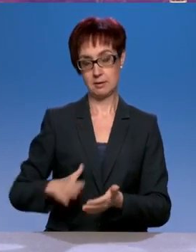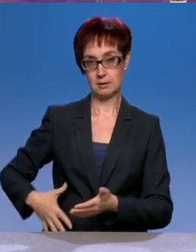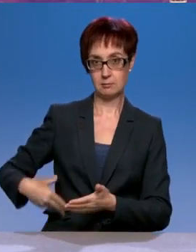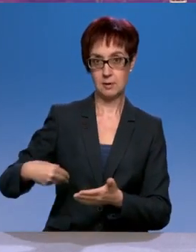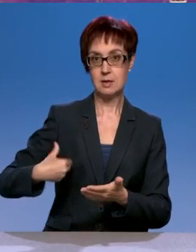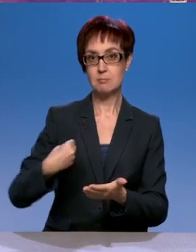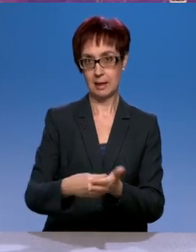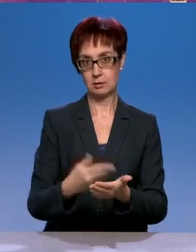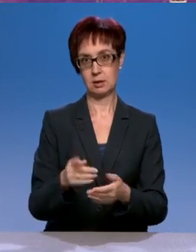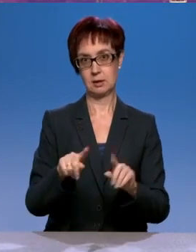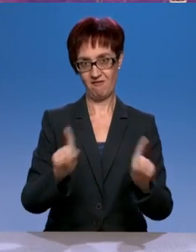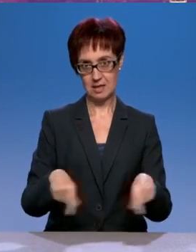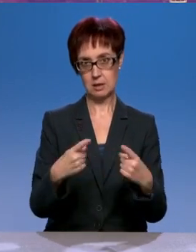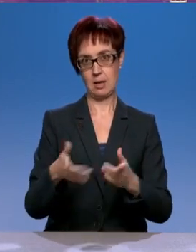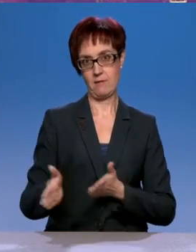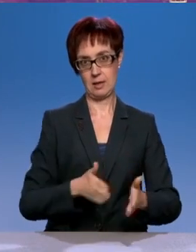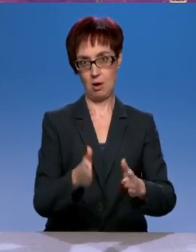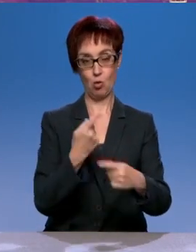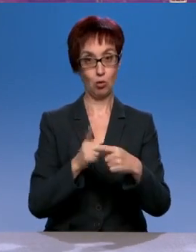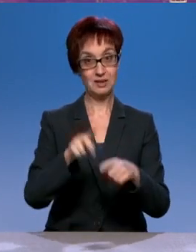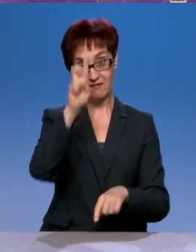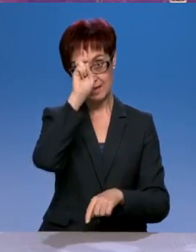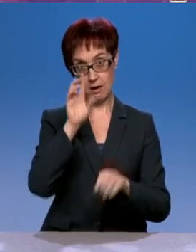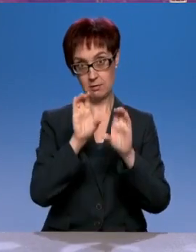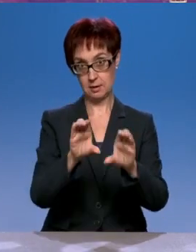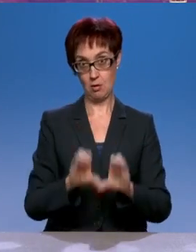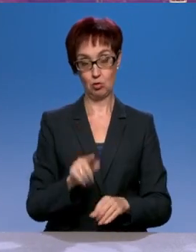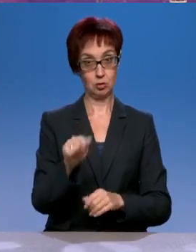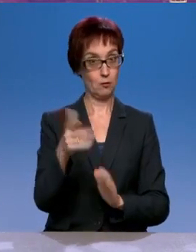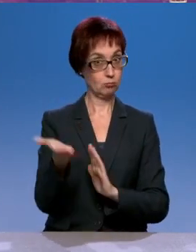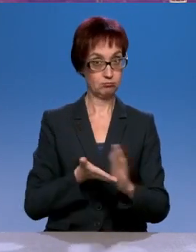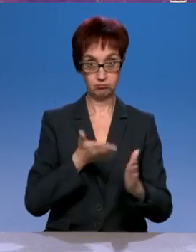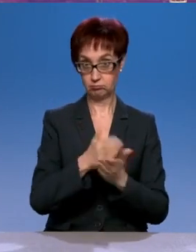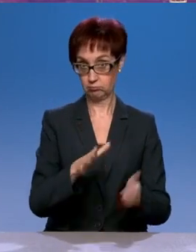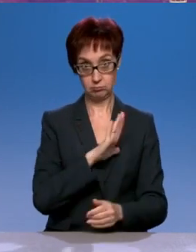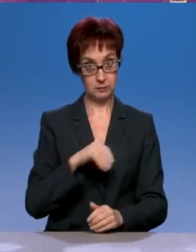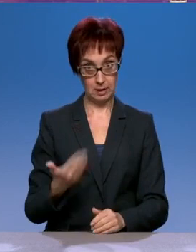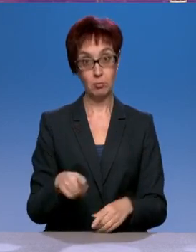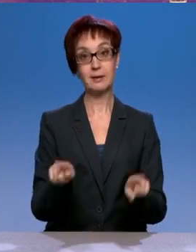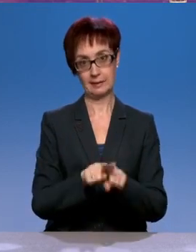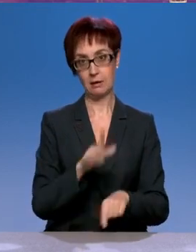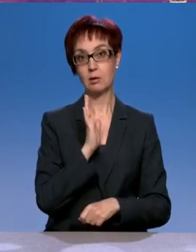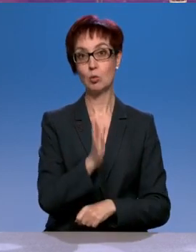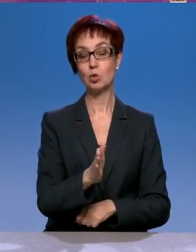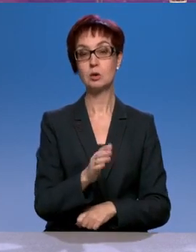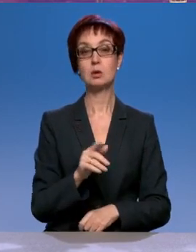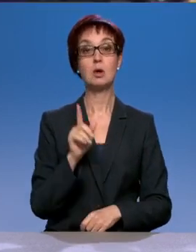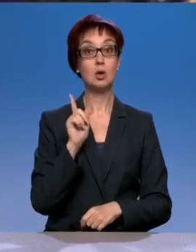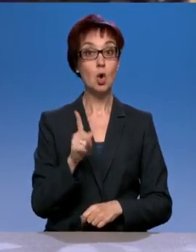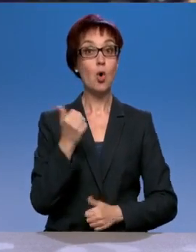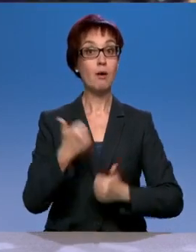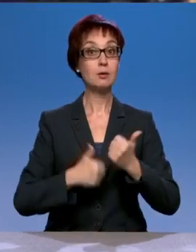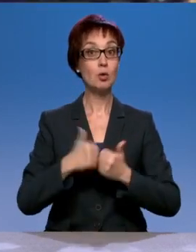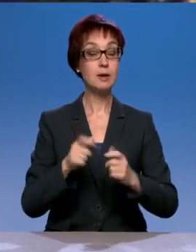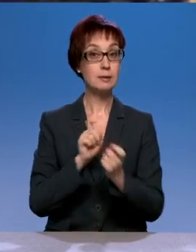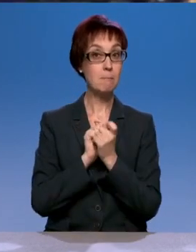отменял. Оно так и будет. Но, действительно, конкурентная борьба между подрядчиками, которые